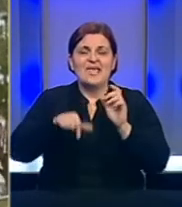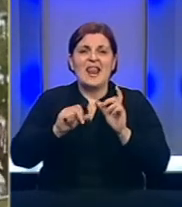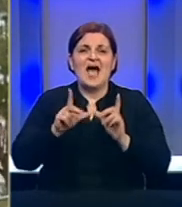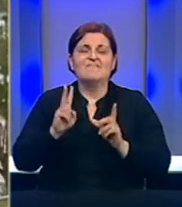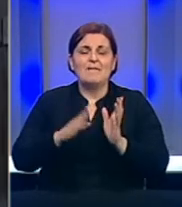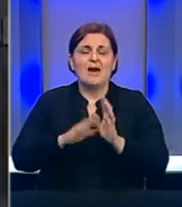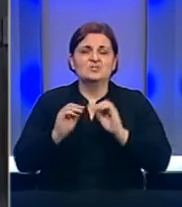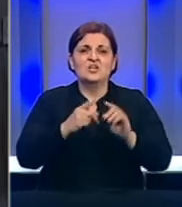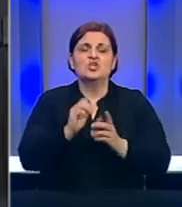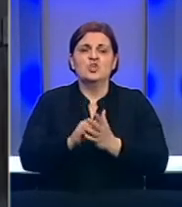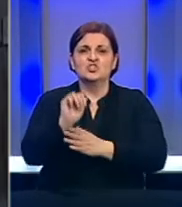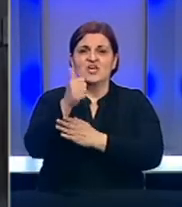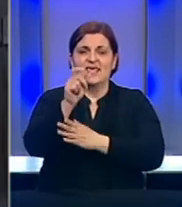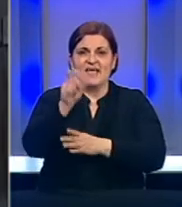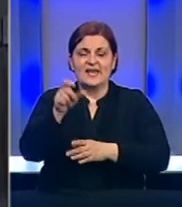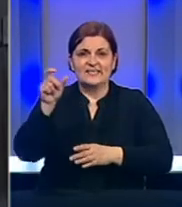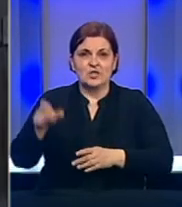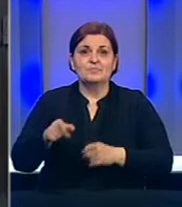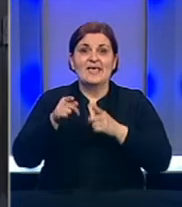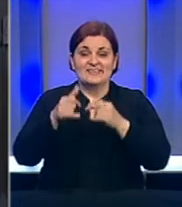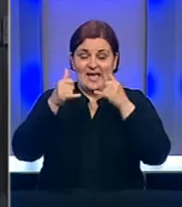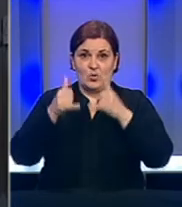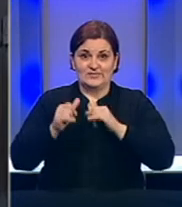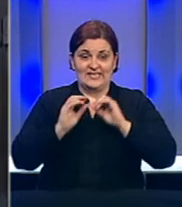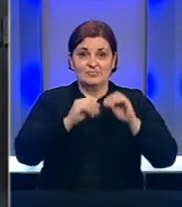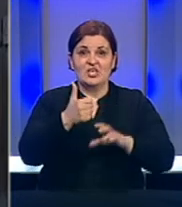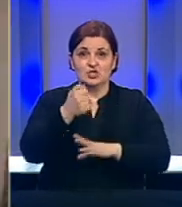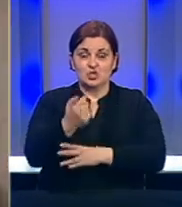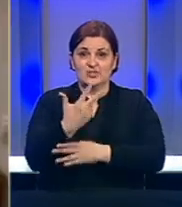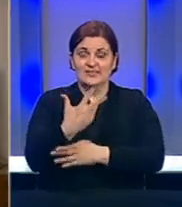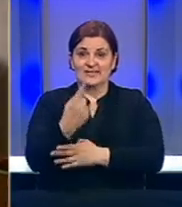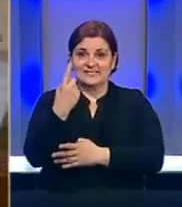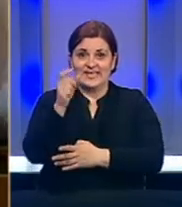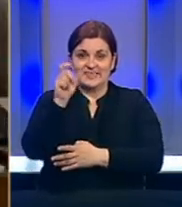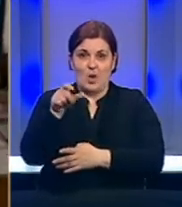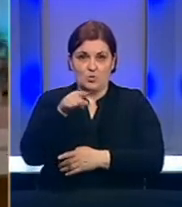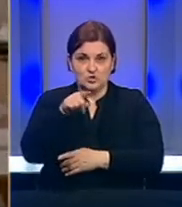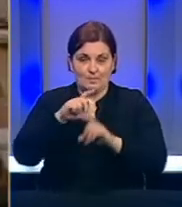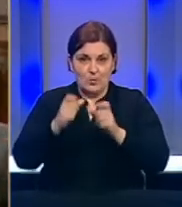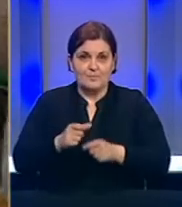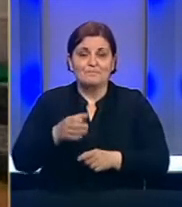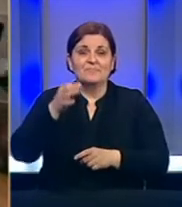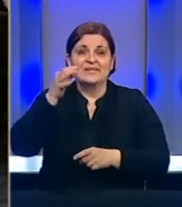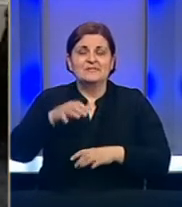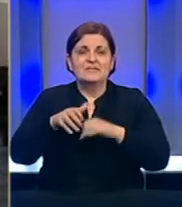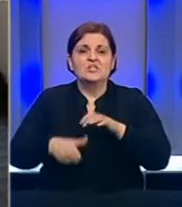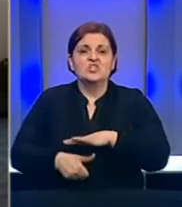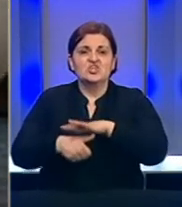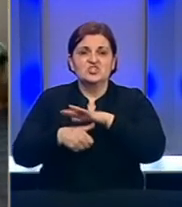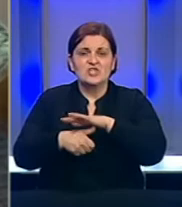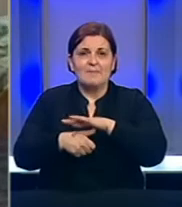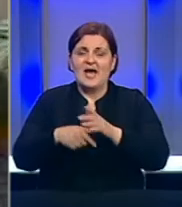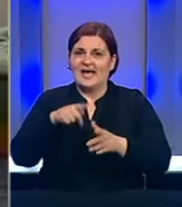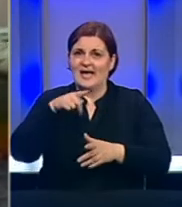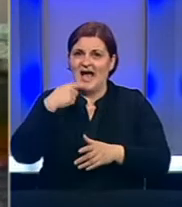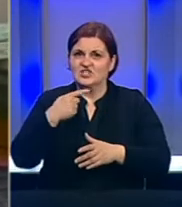juče je smješteno još 11 osoba, tako da je sada smještena 131 osoba. Iz kantonalnog kriznog štaba skreću